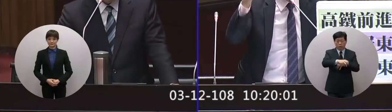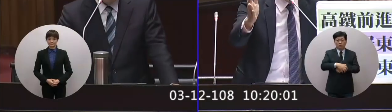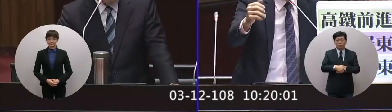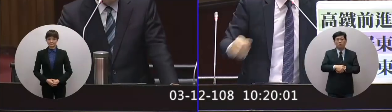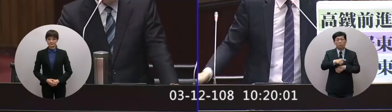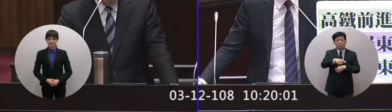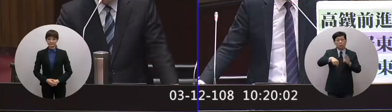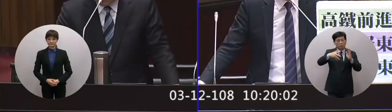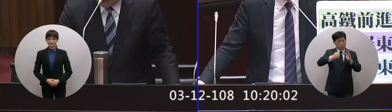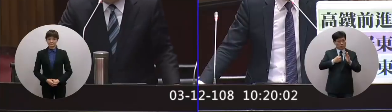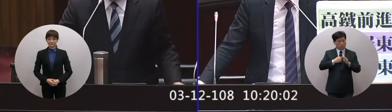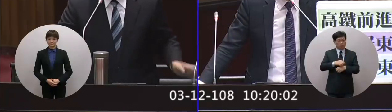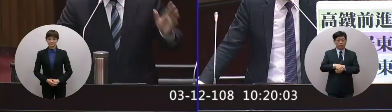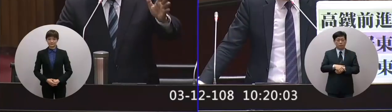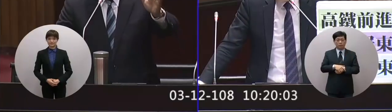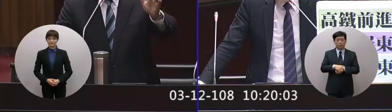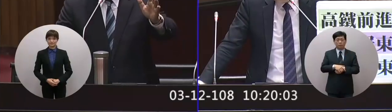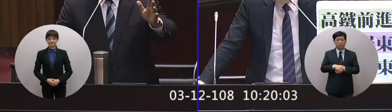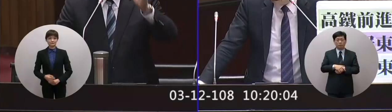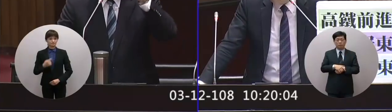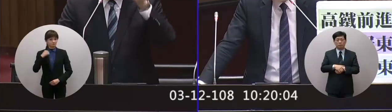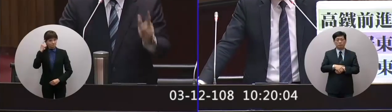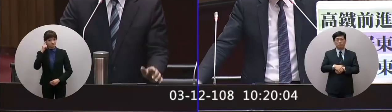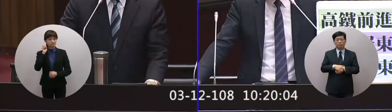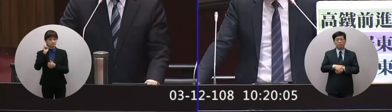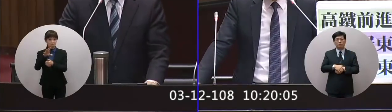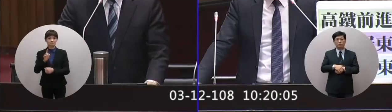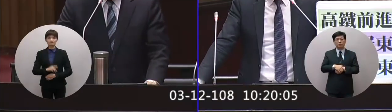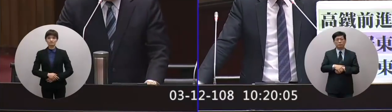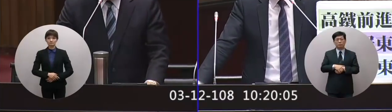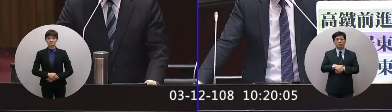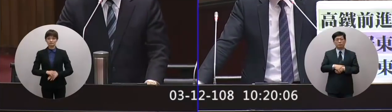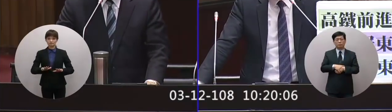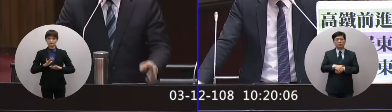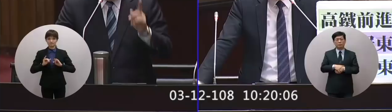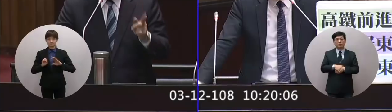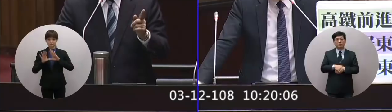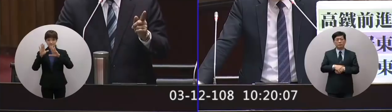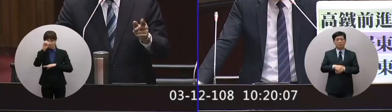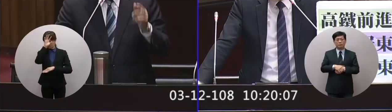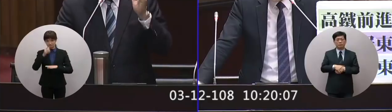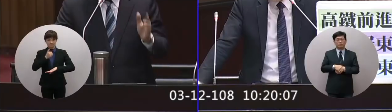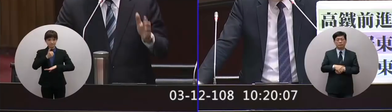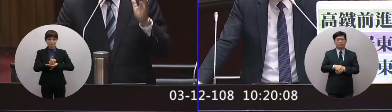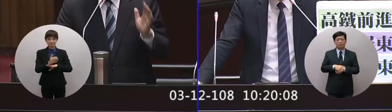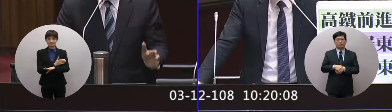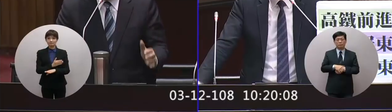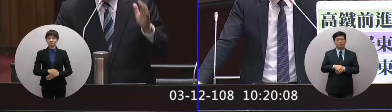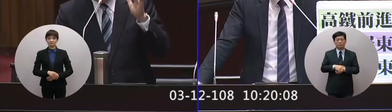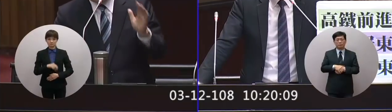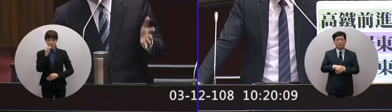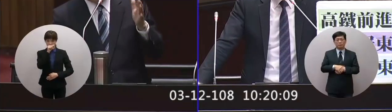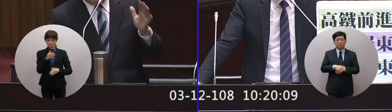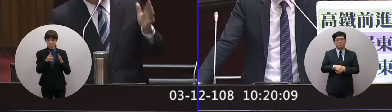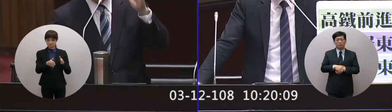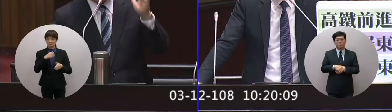五分院這個院長知道嗎我特別要講這一次民進黨執政後特別就屏